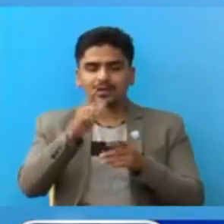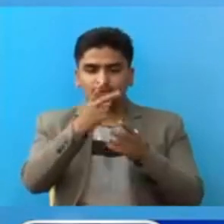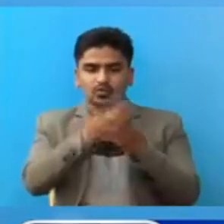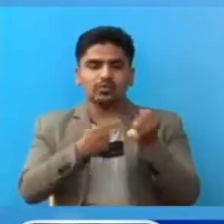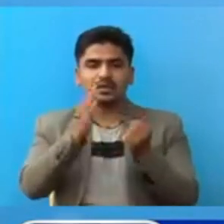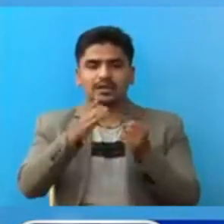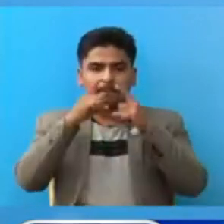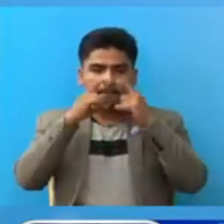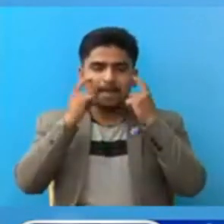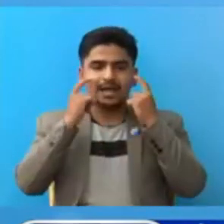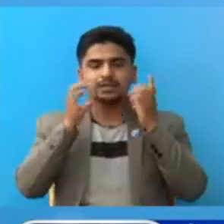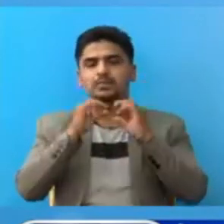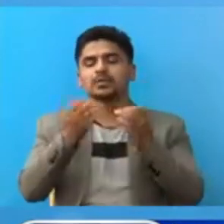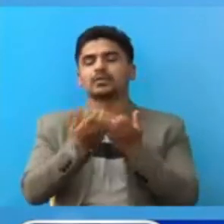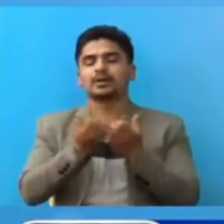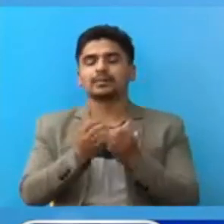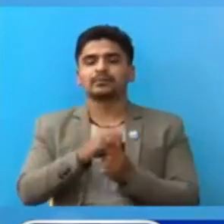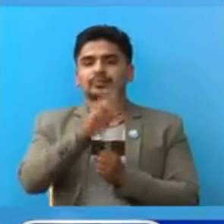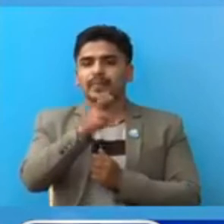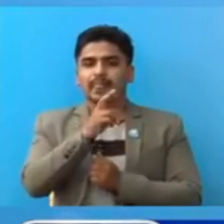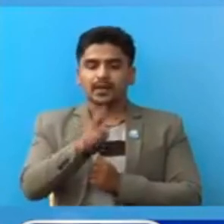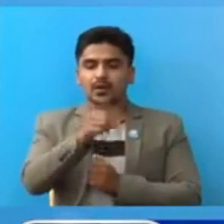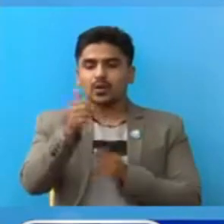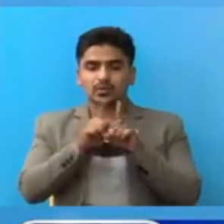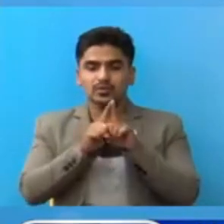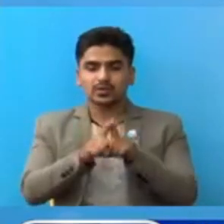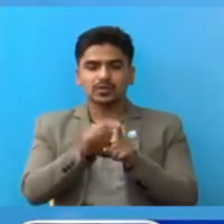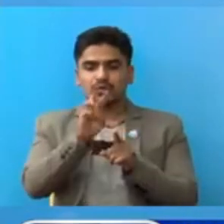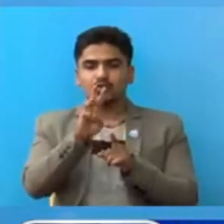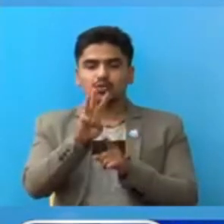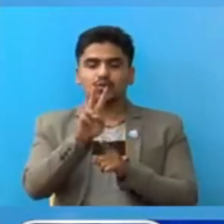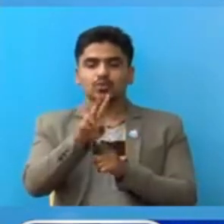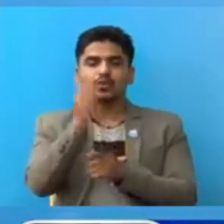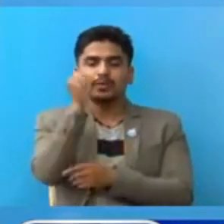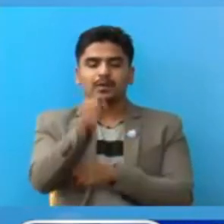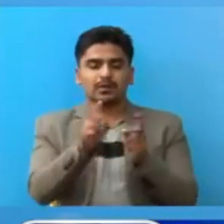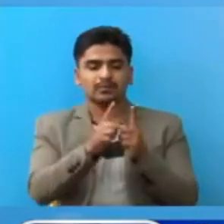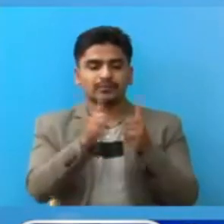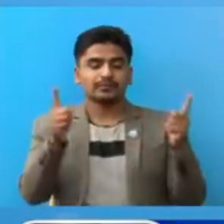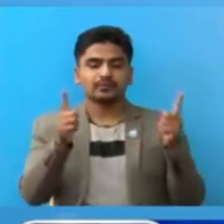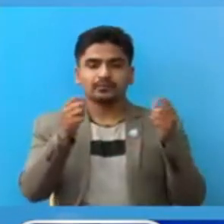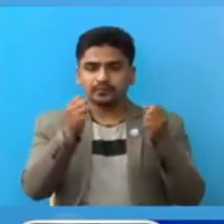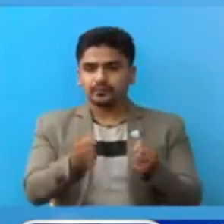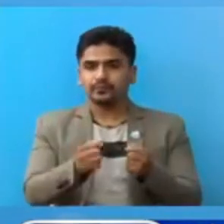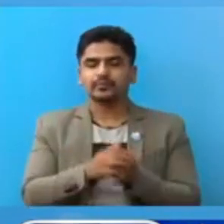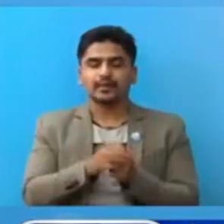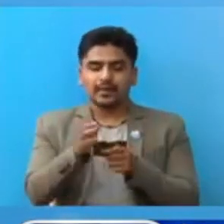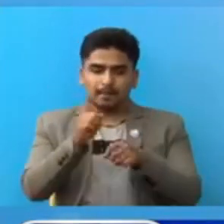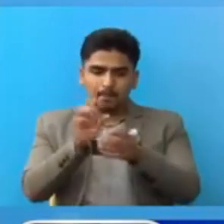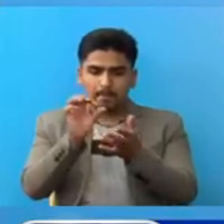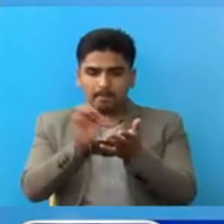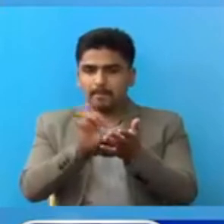दुबैले मास्क लगाउने र अरुशंग दुई मिटर को दूरी राखने बेला बेलामा